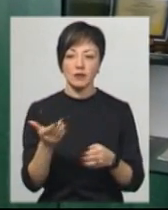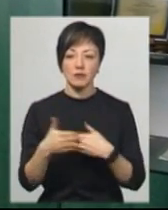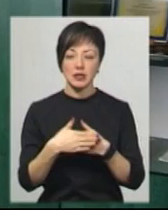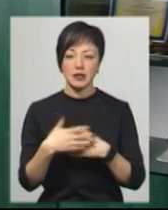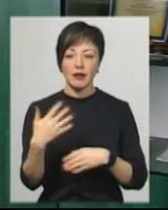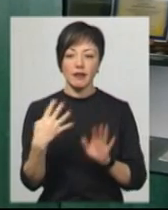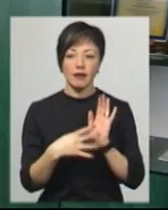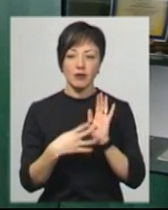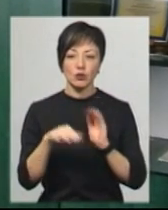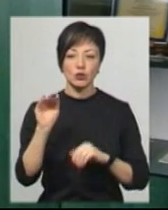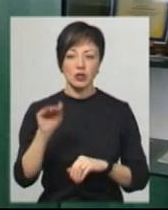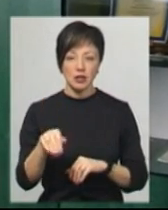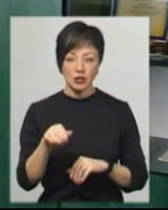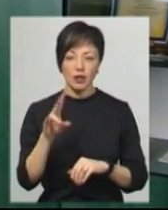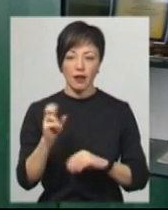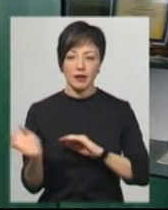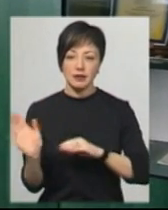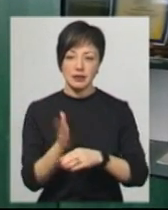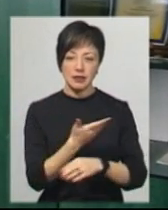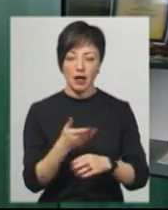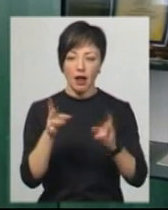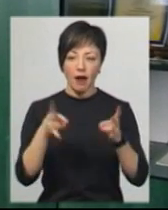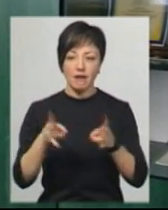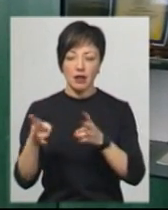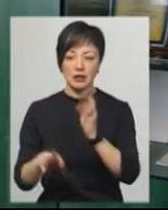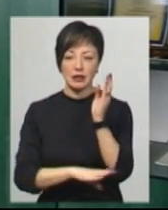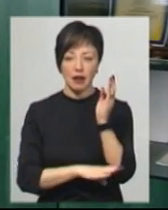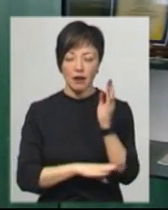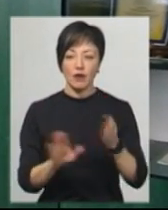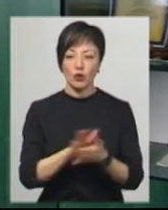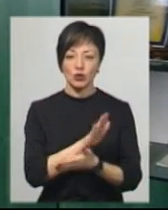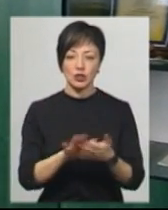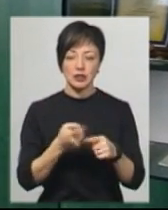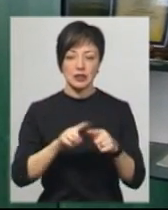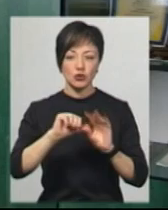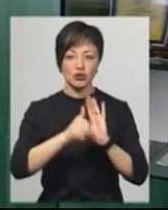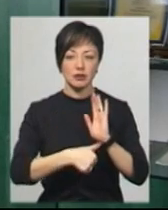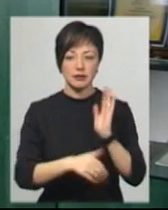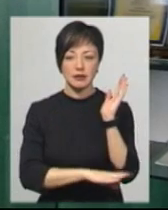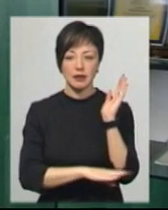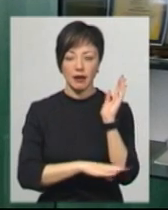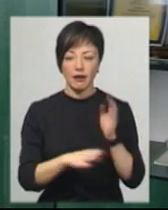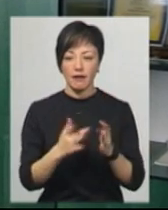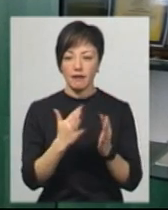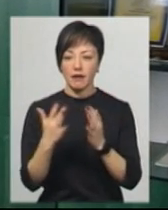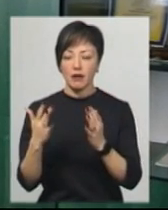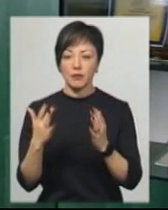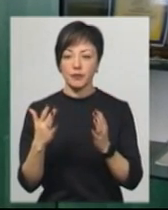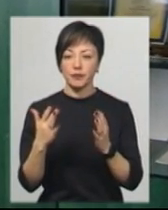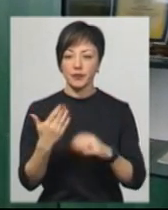90 тисяч на зрізання аварійних дерев. Ми розчислили це 16 дерев у